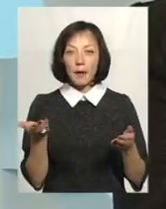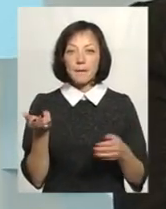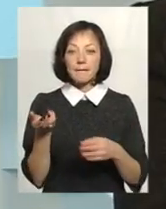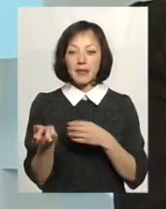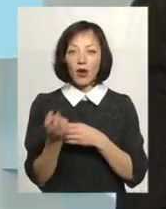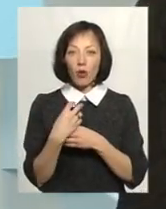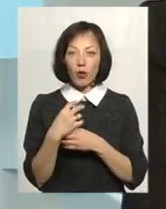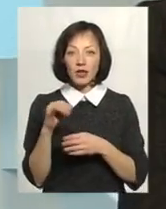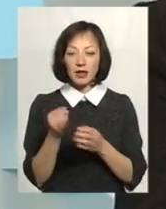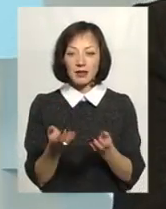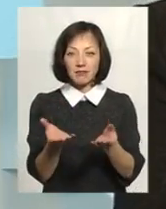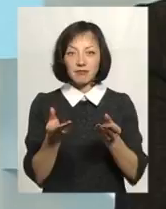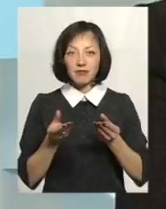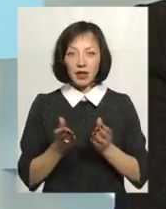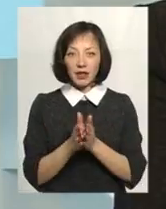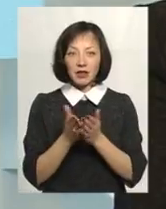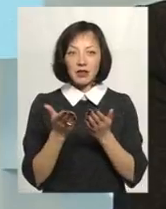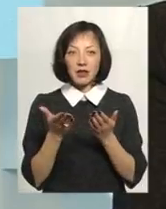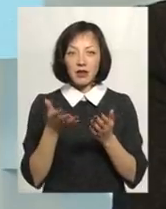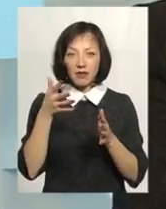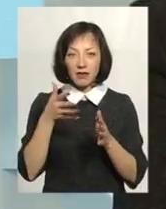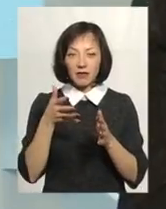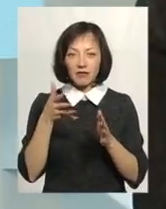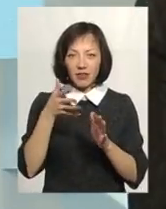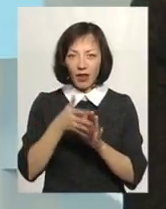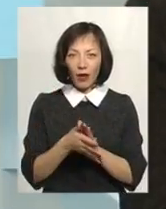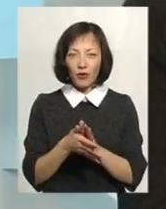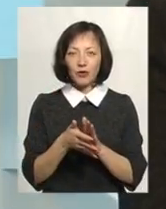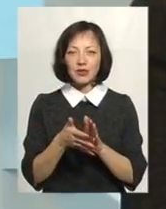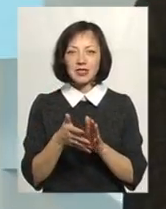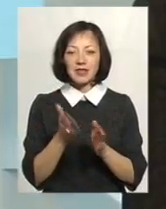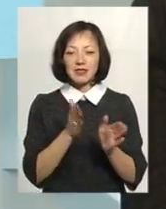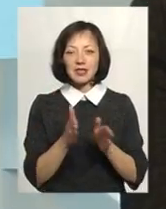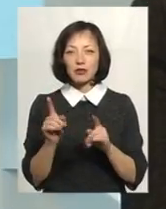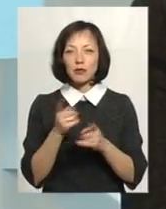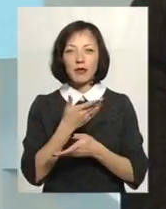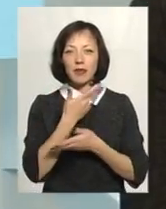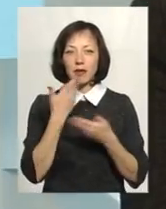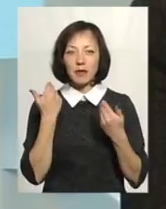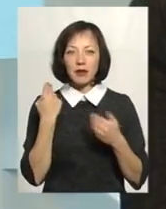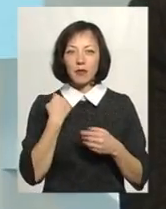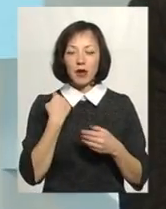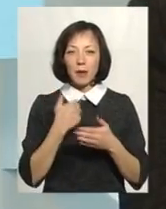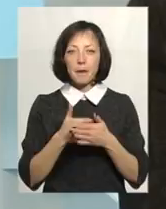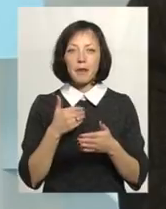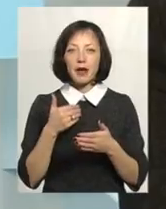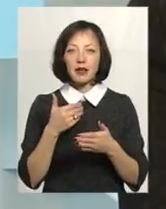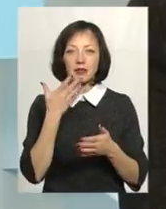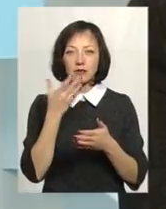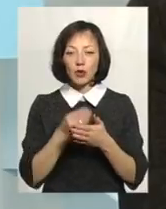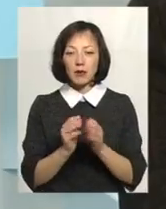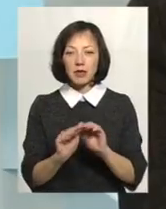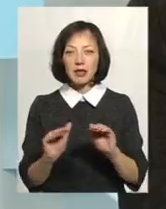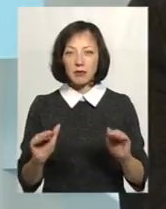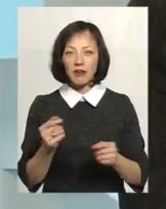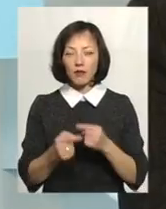тримають книгу, вони втягуються в систему, говорять, щоб не мати борги перед своїми